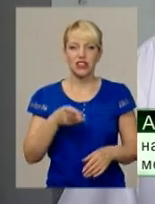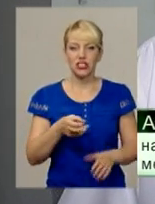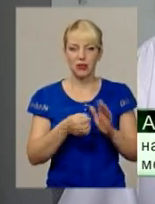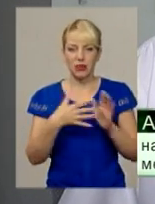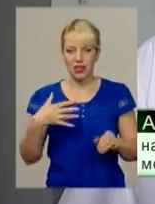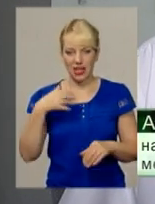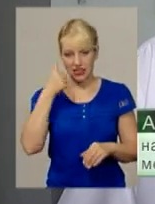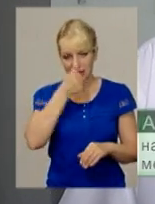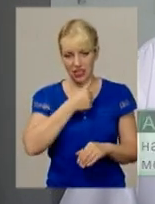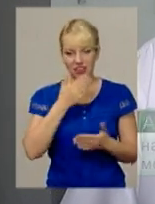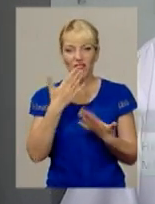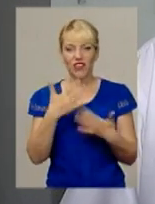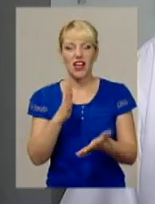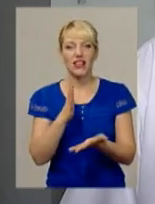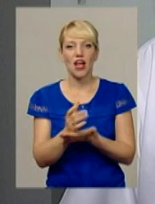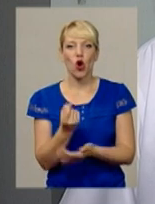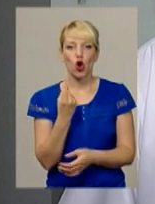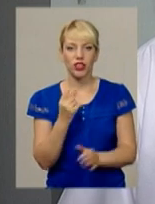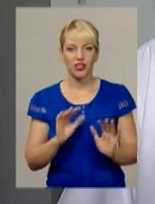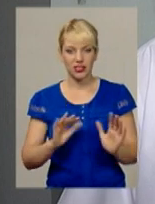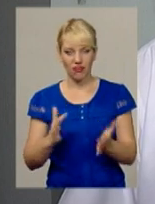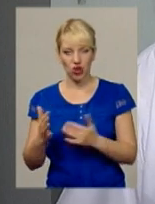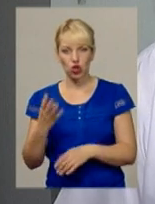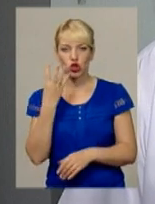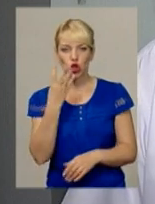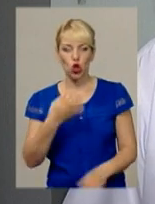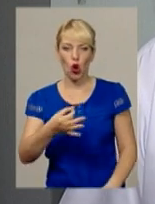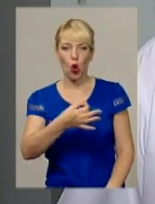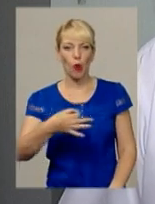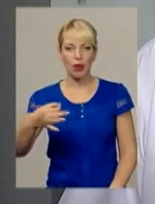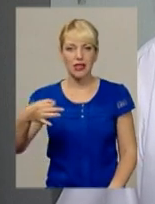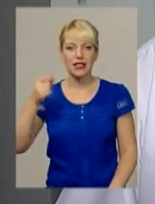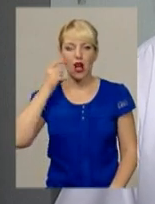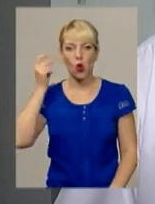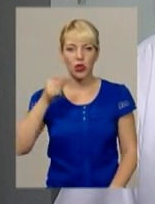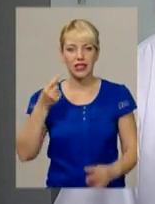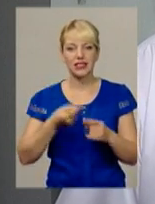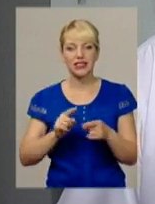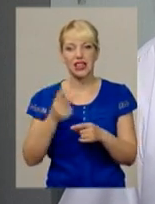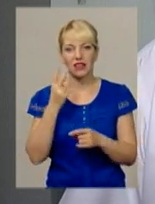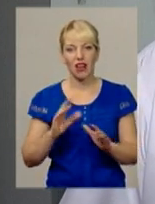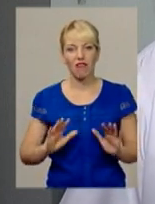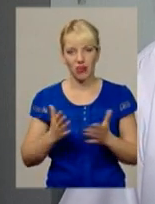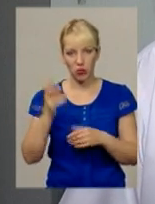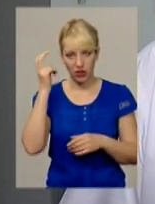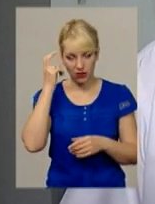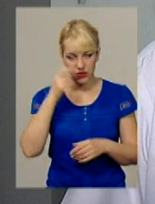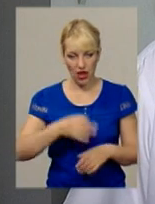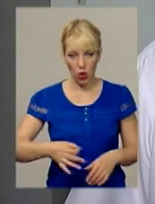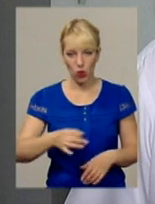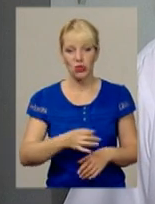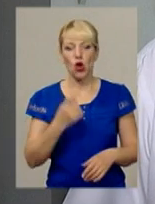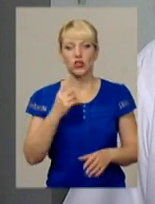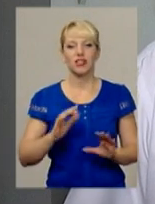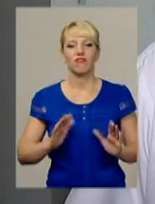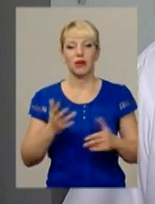вже є 11 випадків в чотирьох областях України. Це два випадки в Київській області, один випадок в